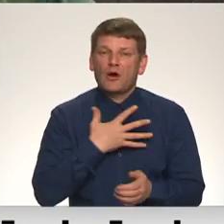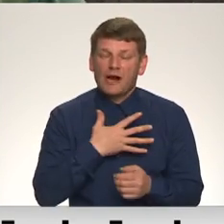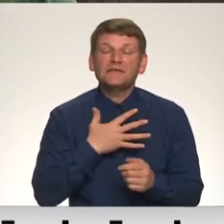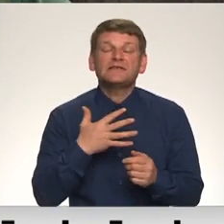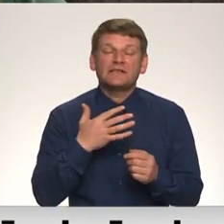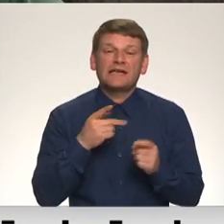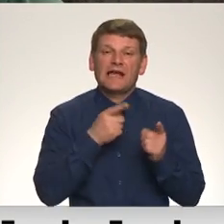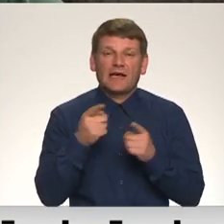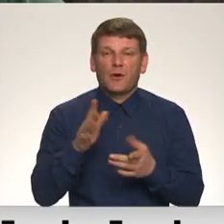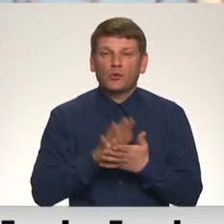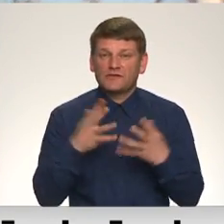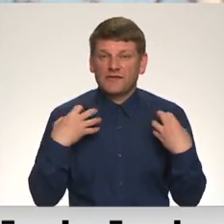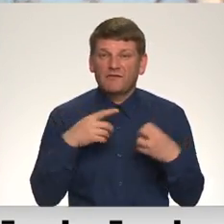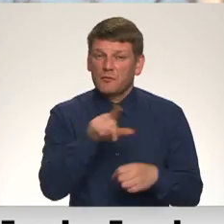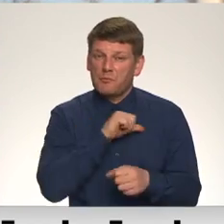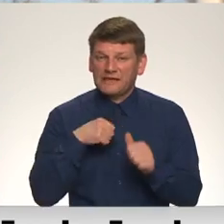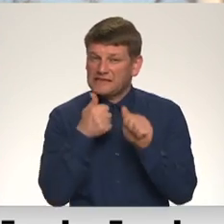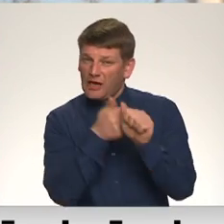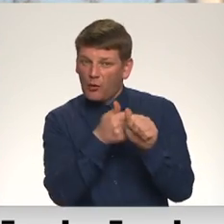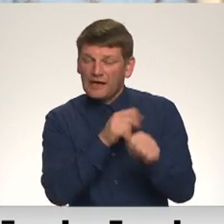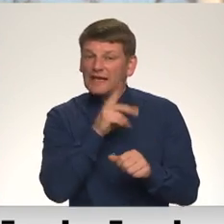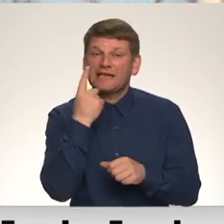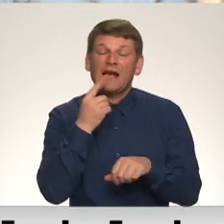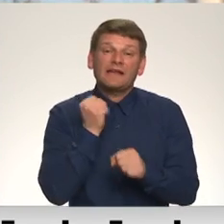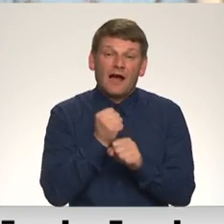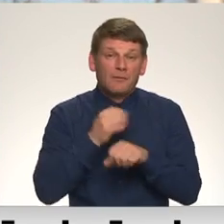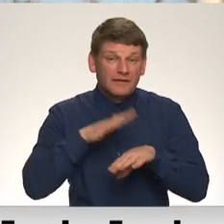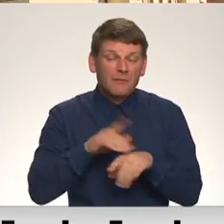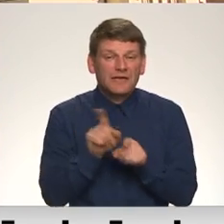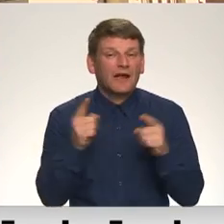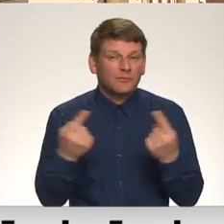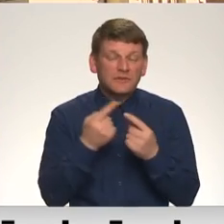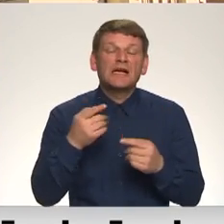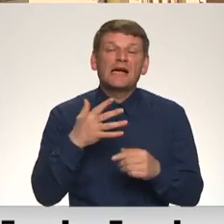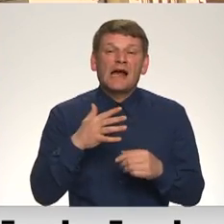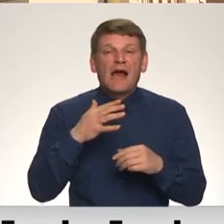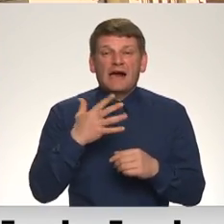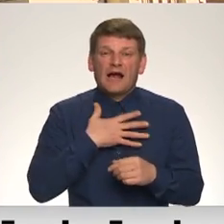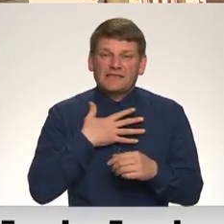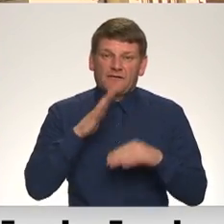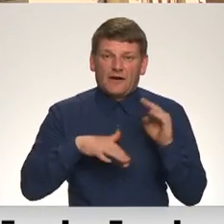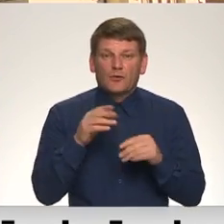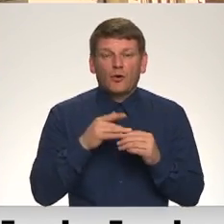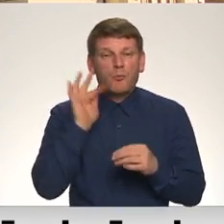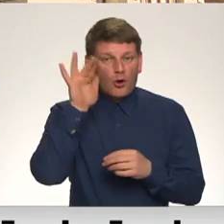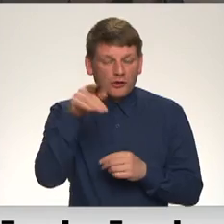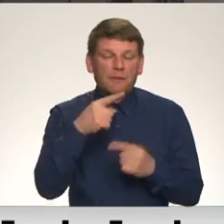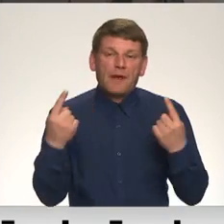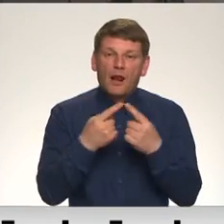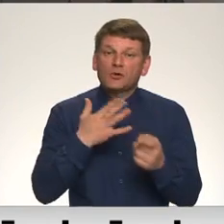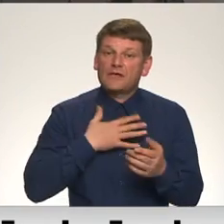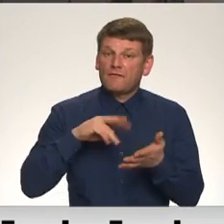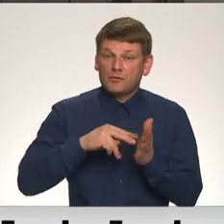uz veselību. Viņa pati tam seko līdzi nevien darba dēļ, bet arī atbilstīgi gaisa kvalitātes prognozē pielāgo savus plānus.